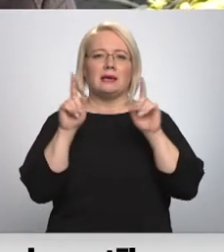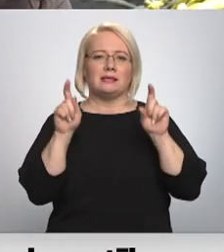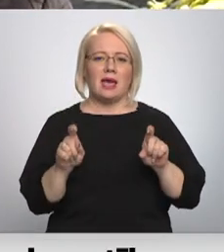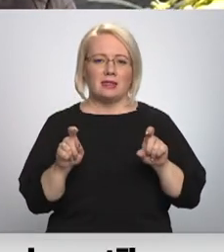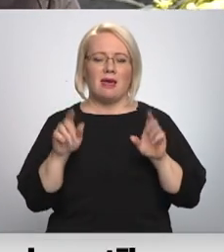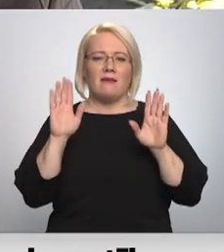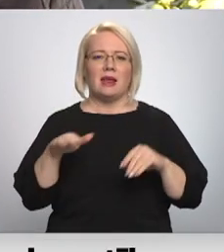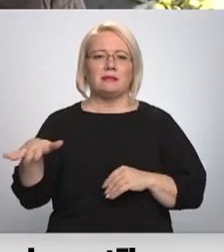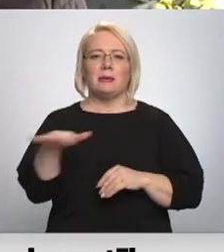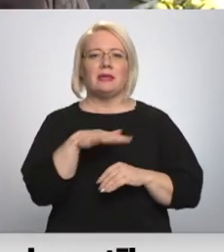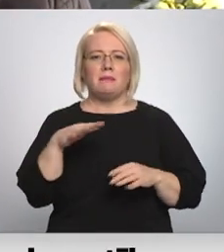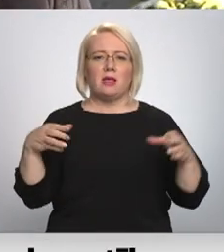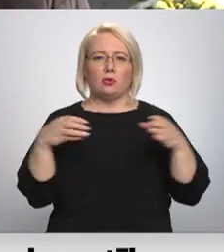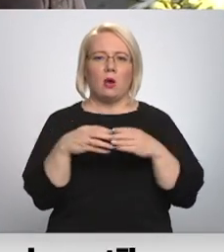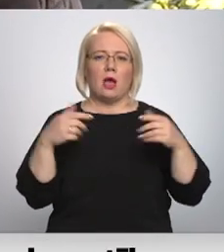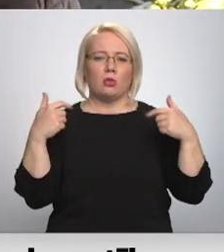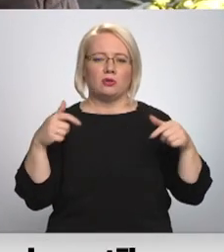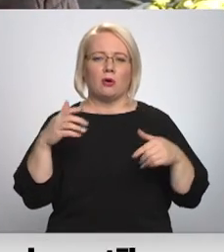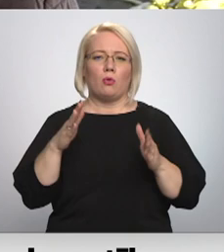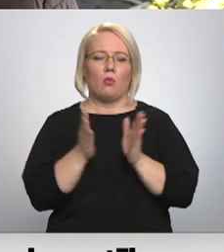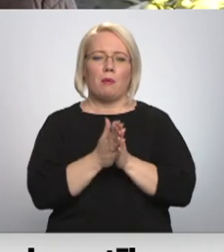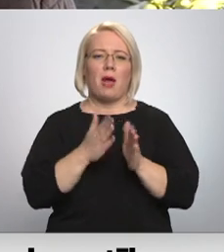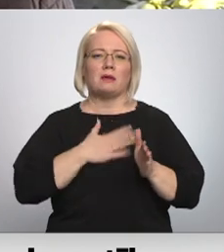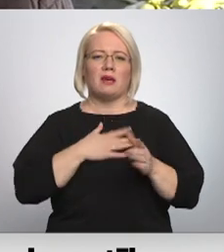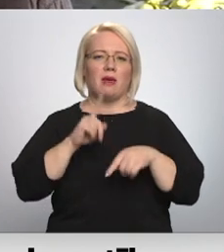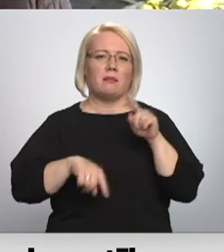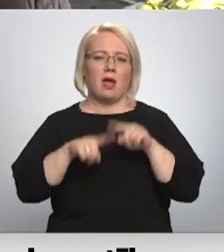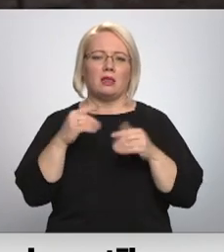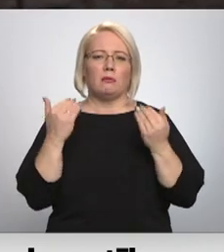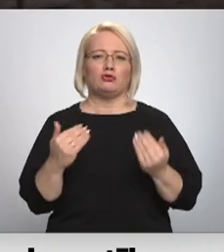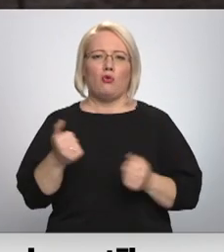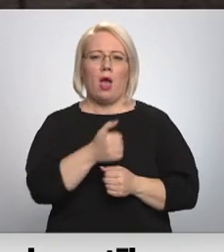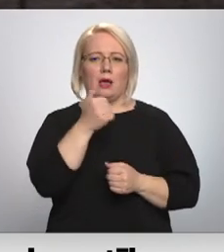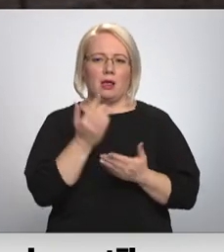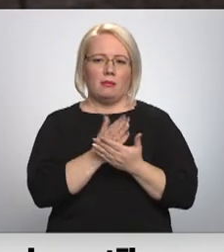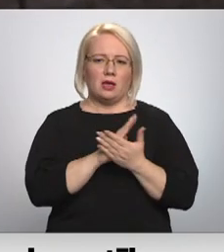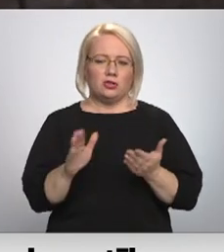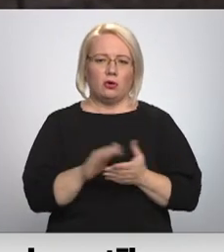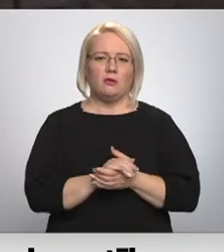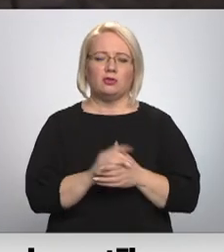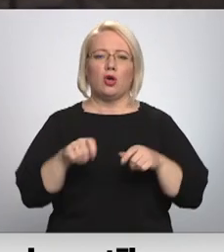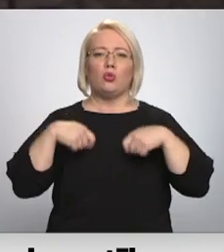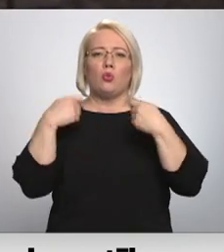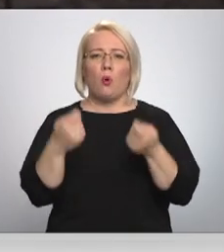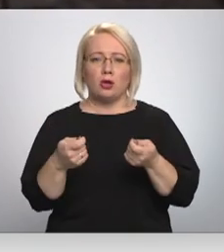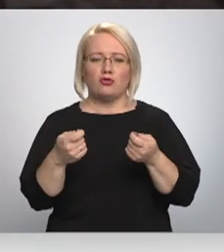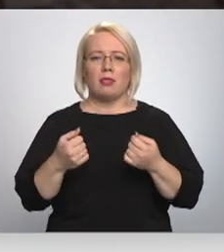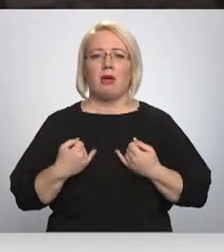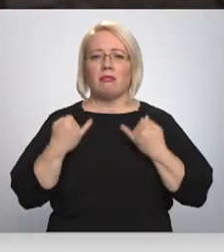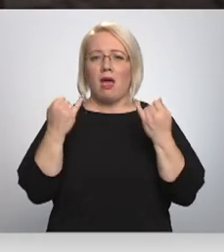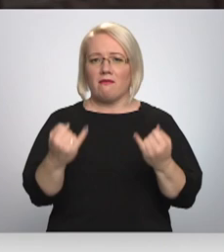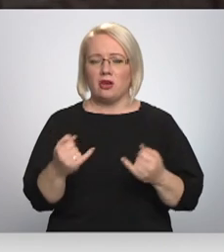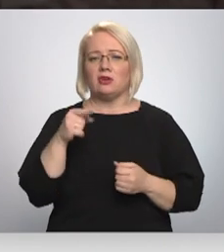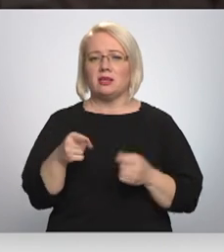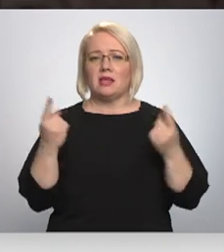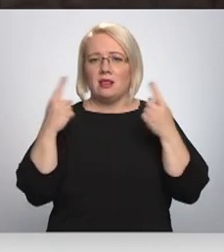ka mēs varēsim ģimenes lokā nosinēt ar saviem radiem, vismaz šogad beidzot. Došana un dāvāšana, jo šis ir tas laiks,